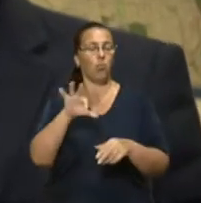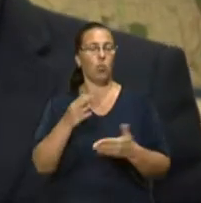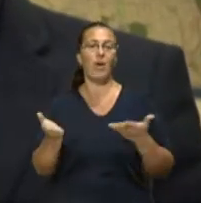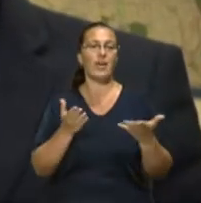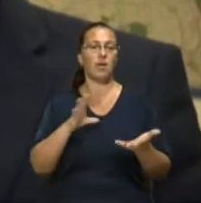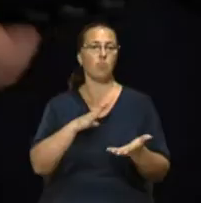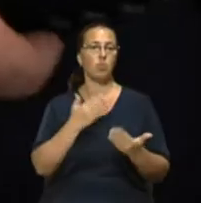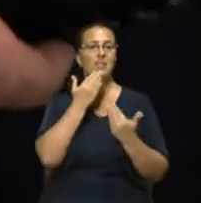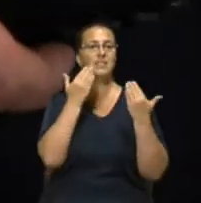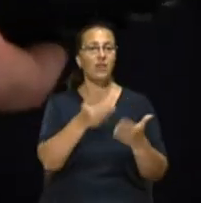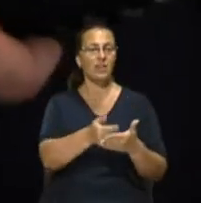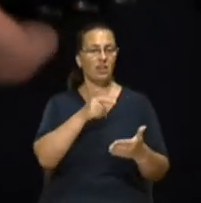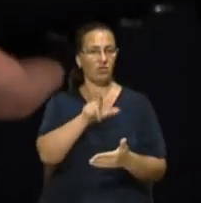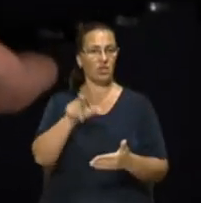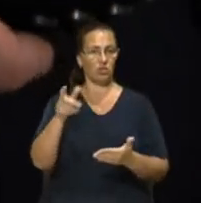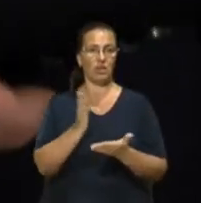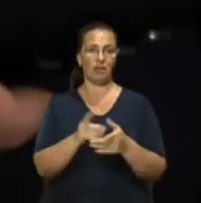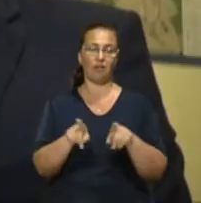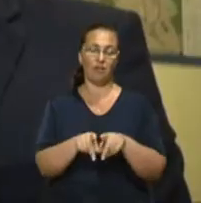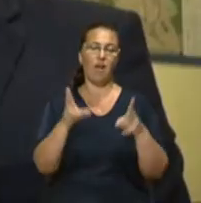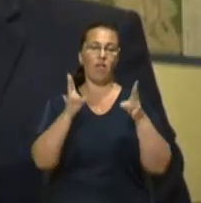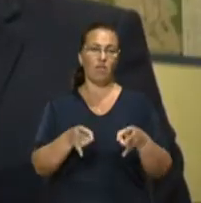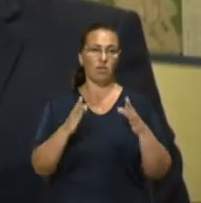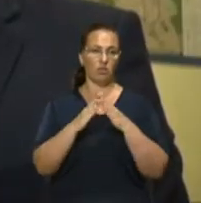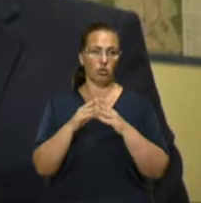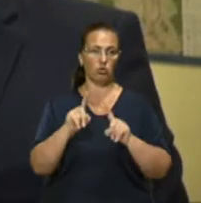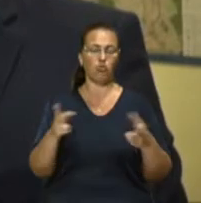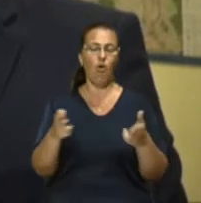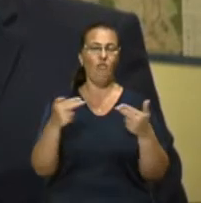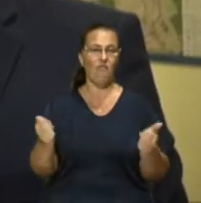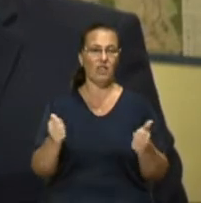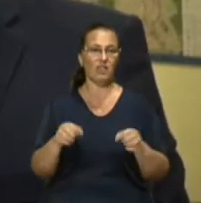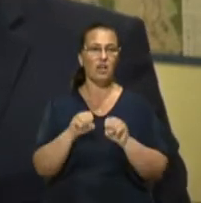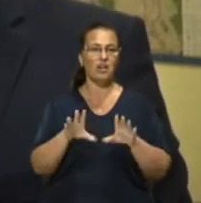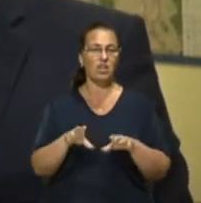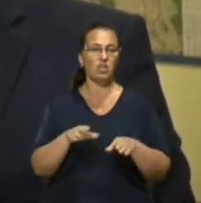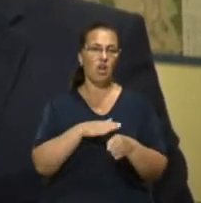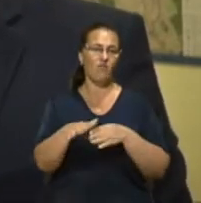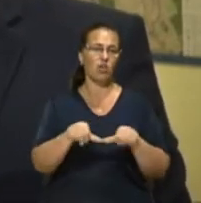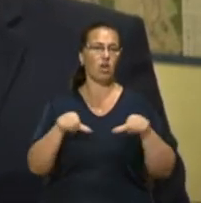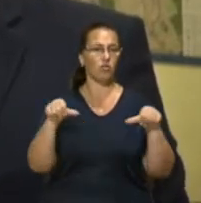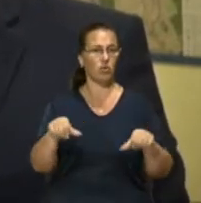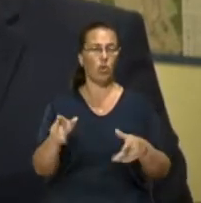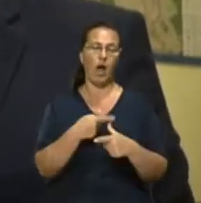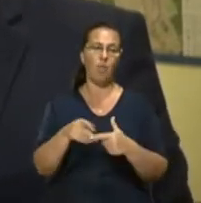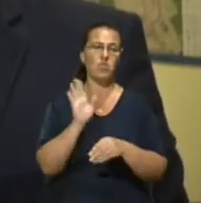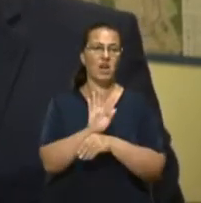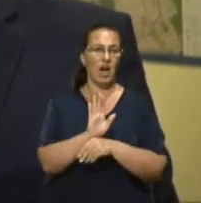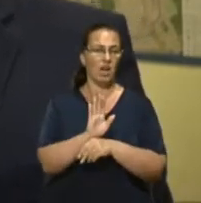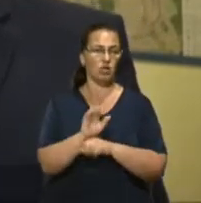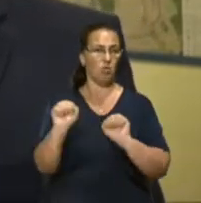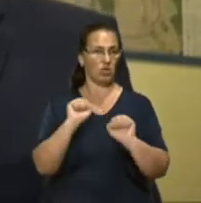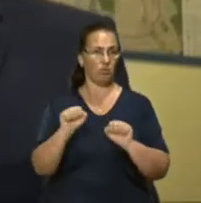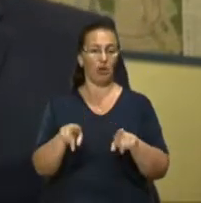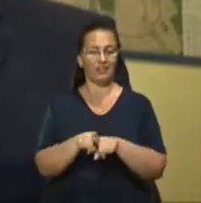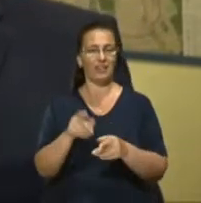звернення від мешканців. Є в нас такі аварійні будинки, які визнані рішенням виконкому або наказом по департаменту. Таких в нас